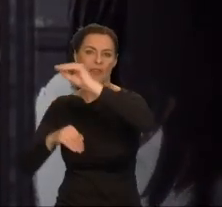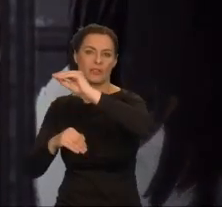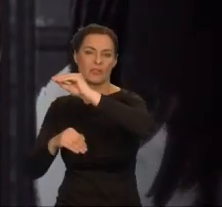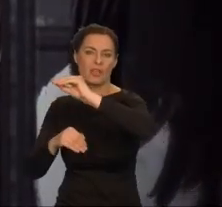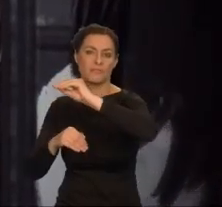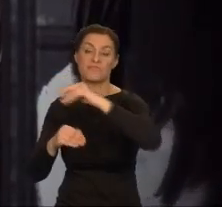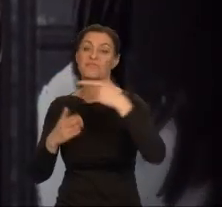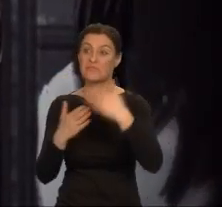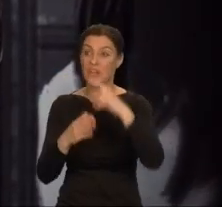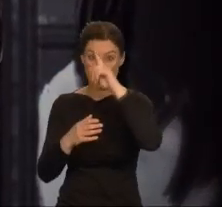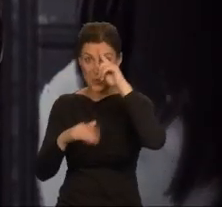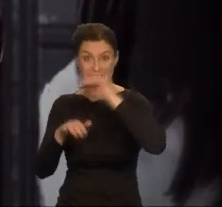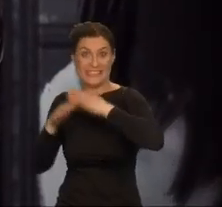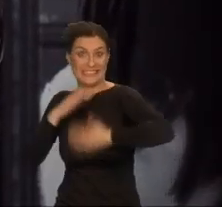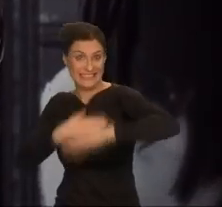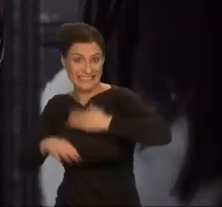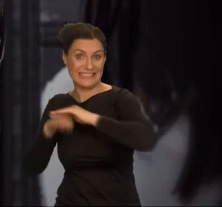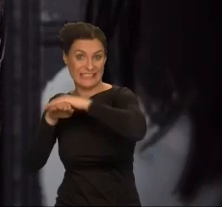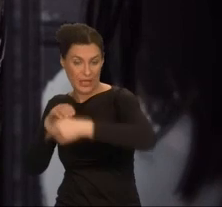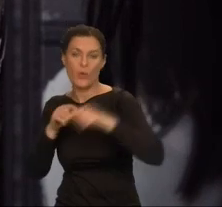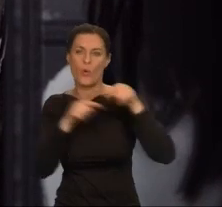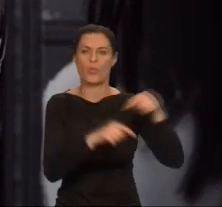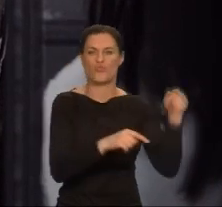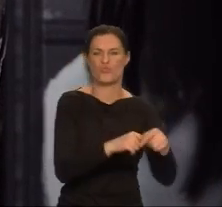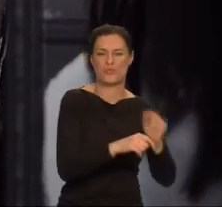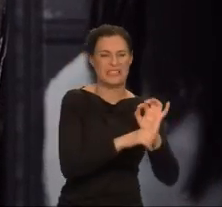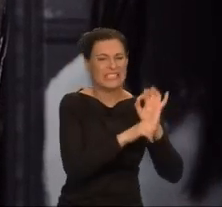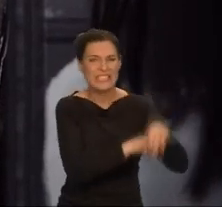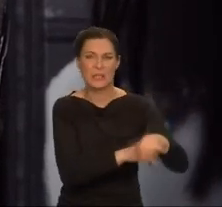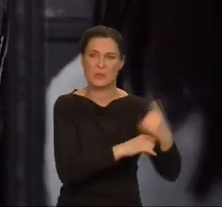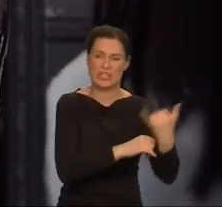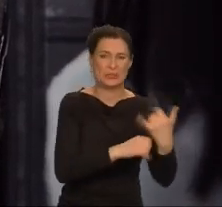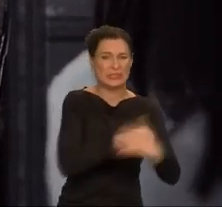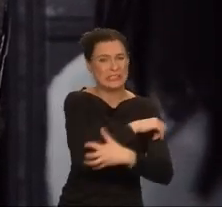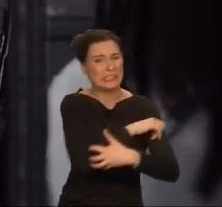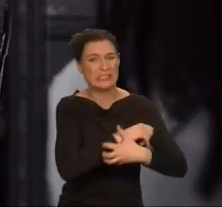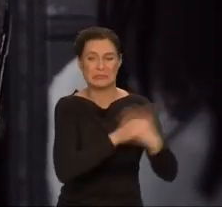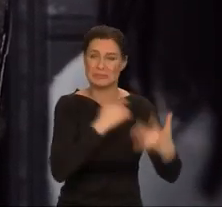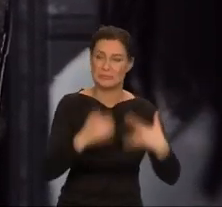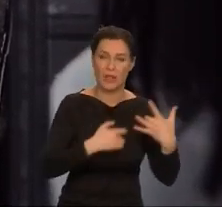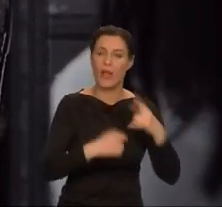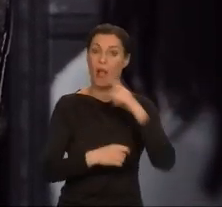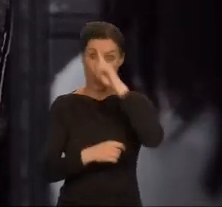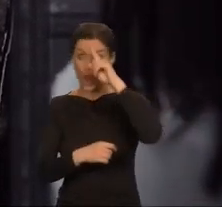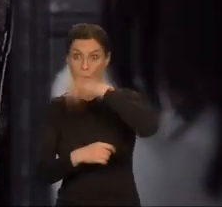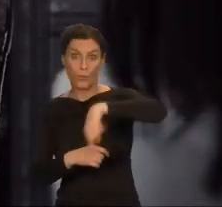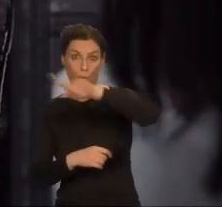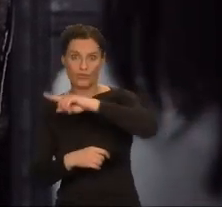Dla ich szczęścia musi ono cierpieć, być poniewierane i gnębione. Wszyscy w mieście o tym wiedzą.